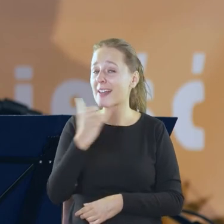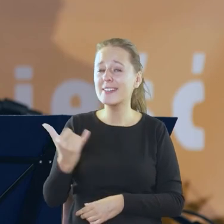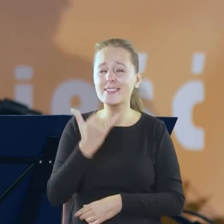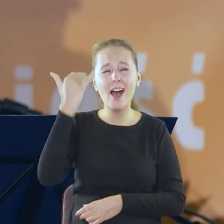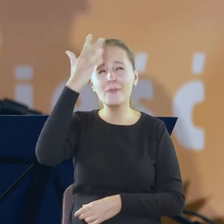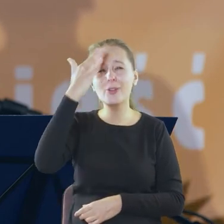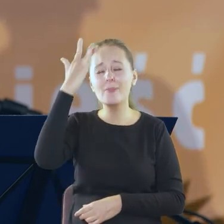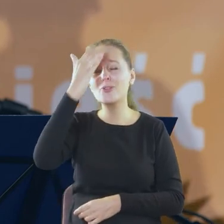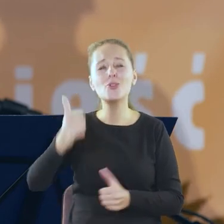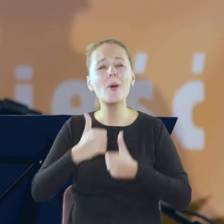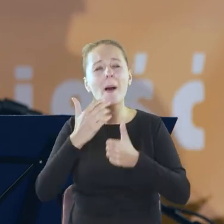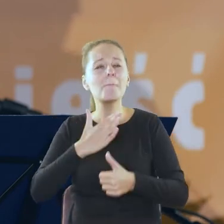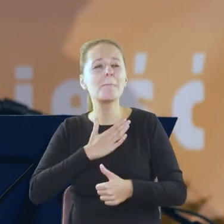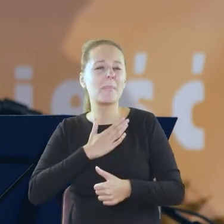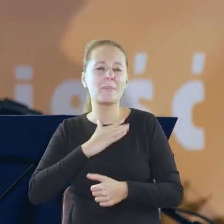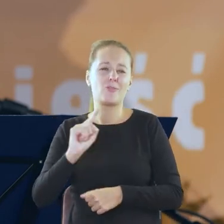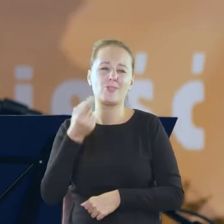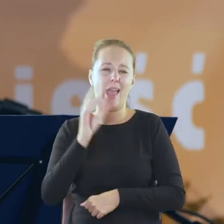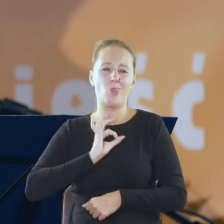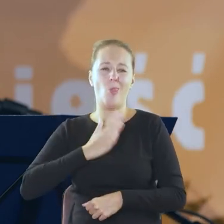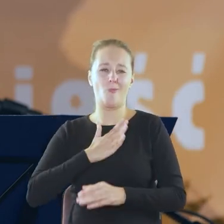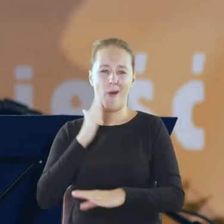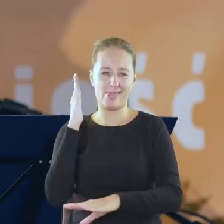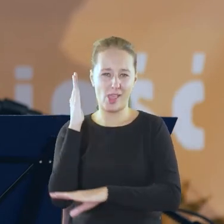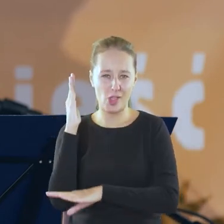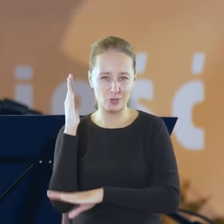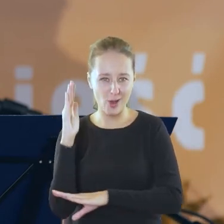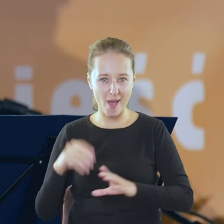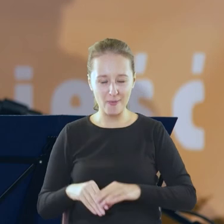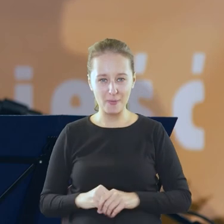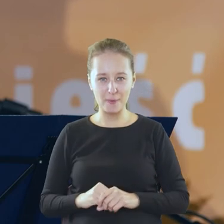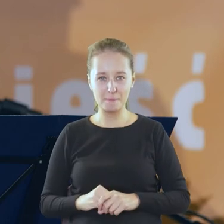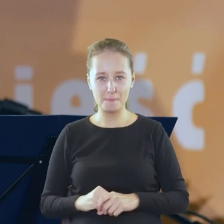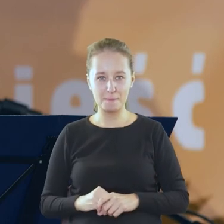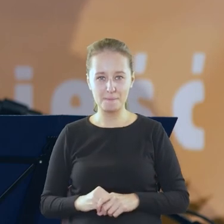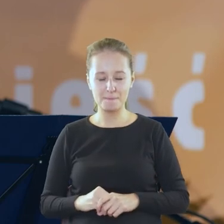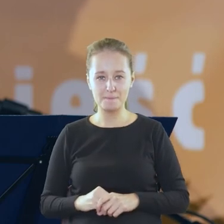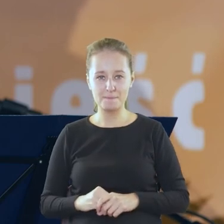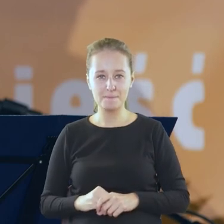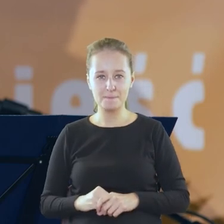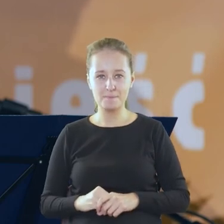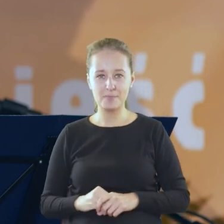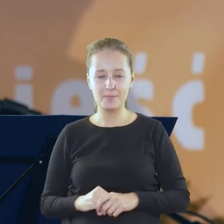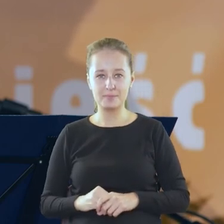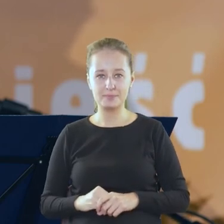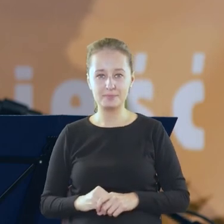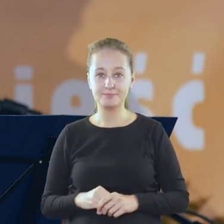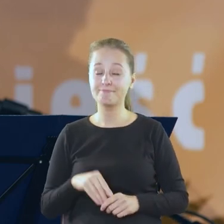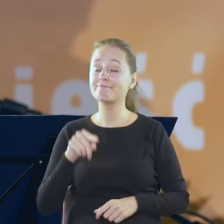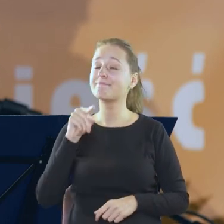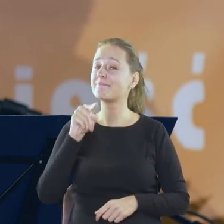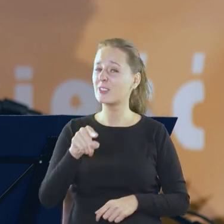żeby mieć choćby jedno swoje drzewo bo to się zdaje nic a to rzecz